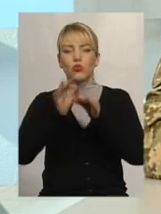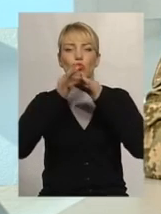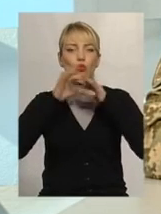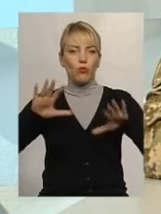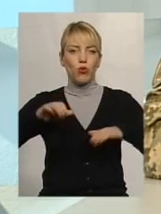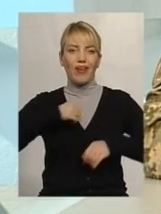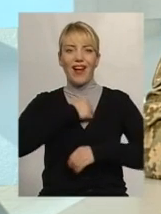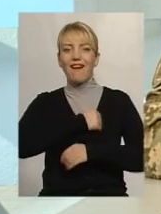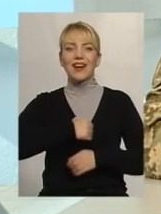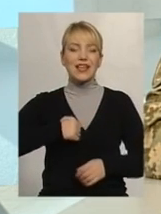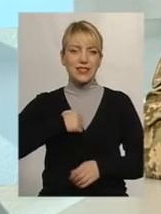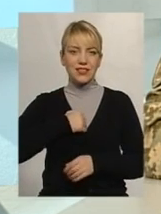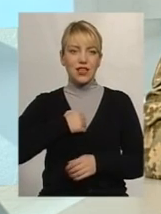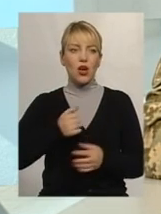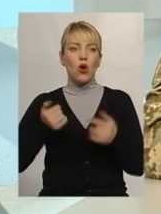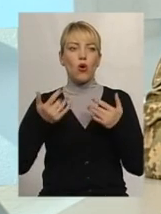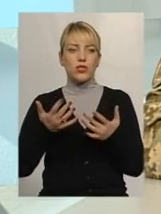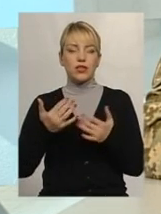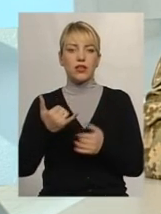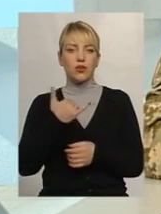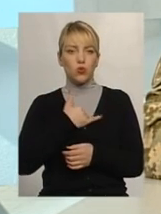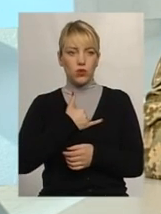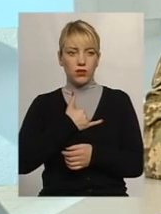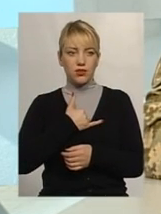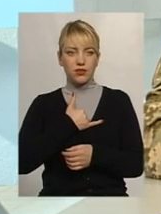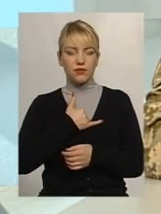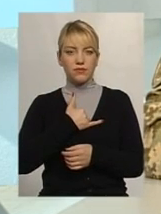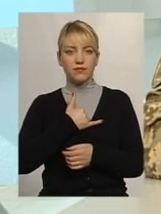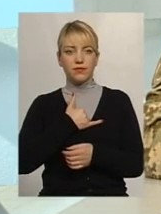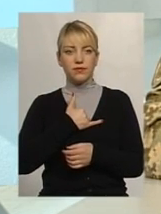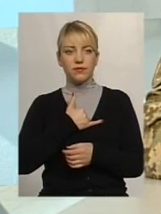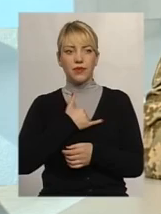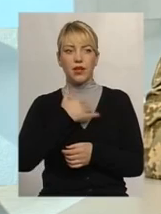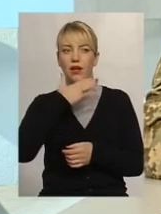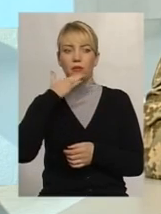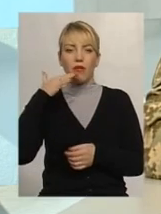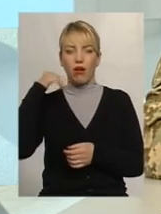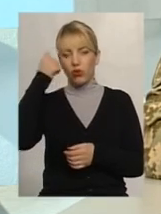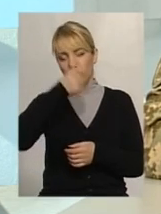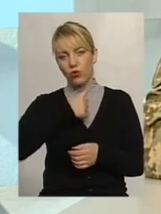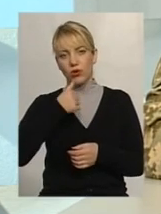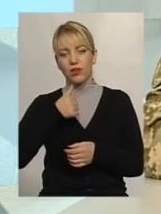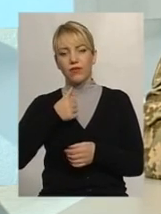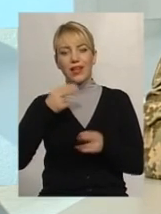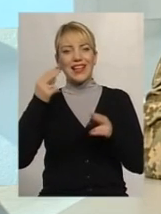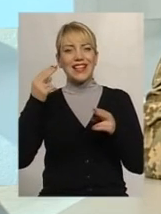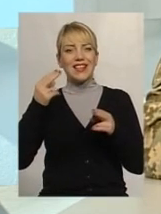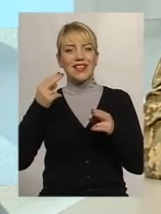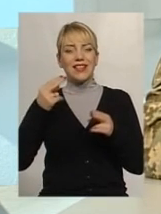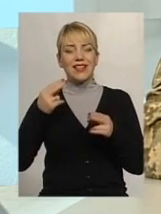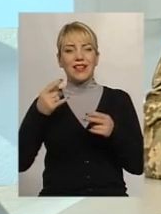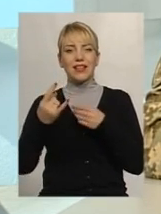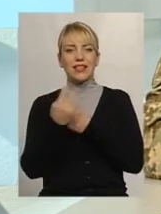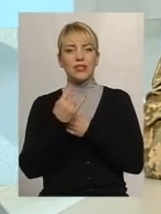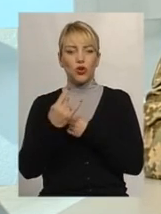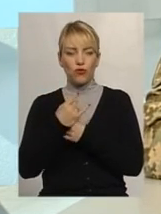оскільки нас багато-багато років дезінформували, нас лякали